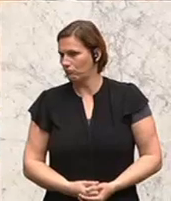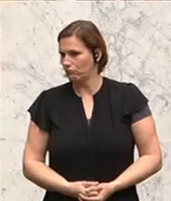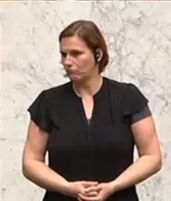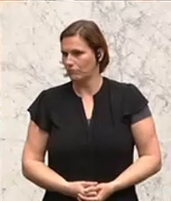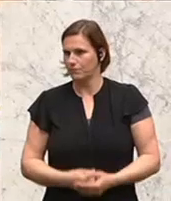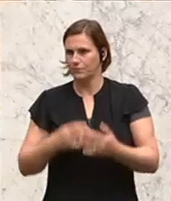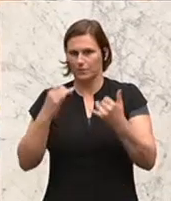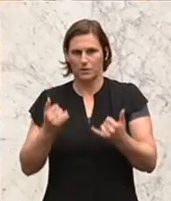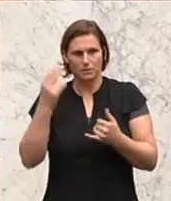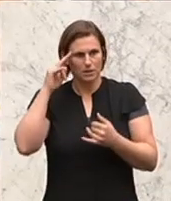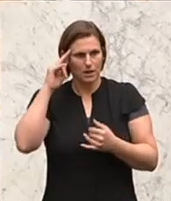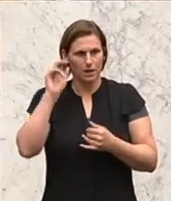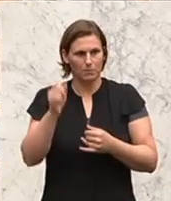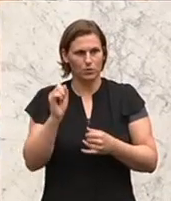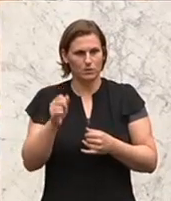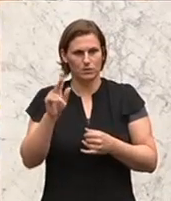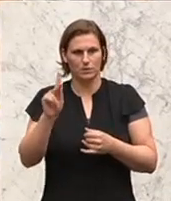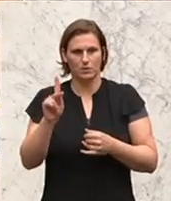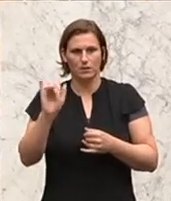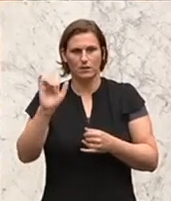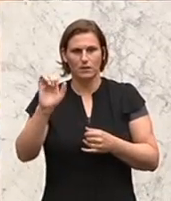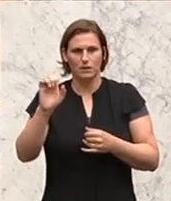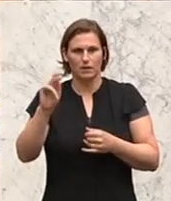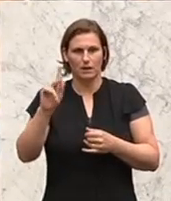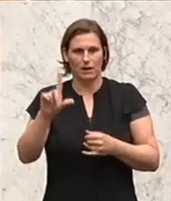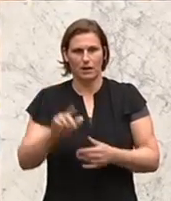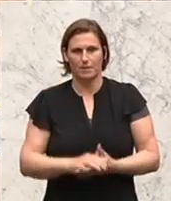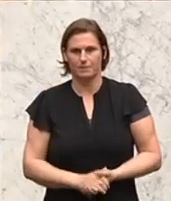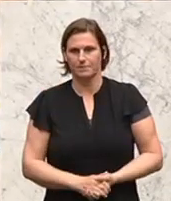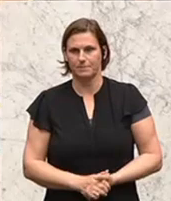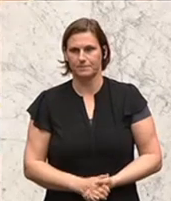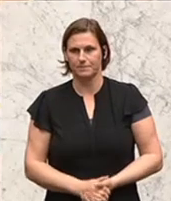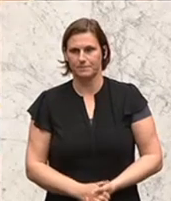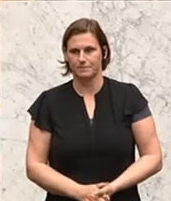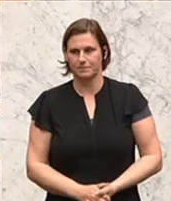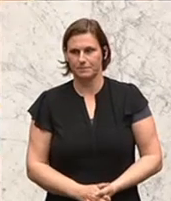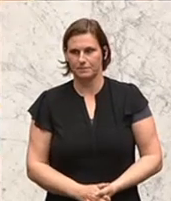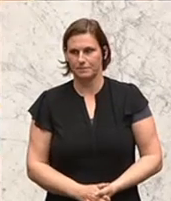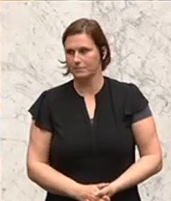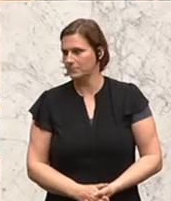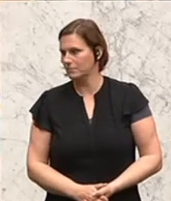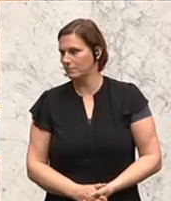Nun wie vorher bereits angekündigt, Herbert Kickl, der FPÖ-Generalsekretär.